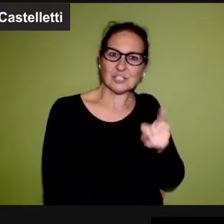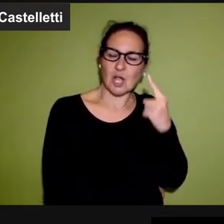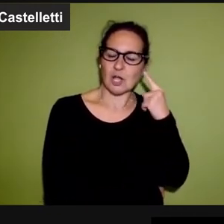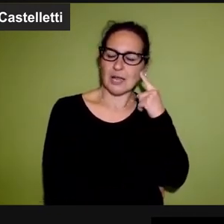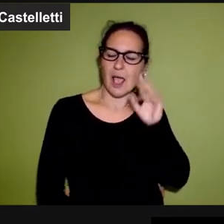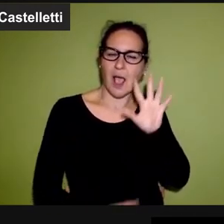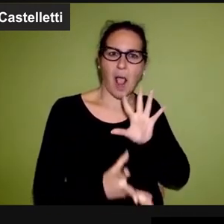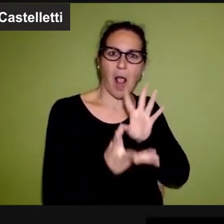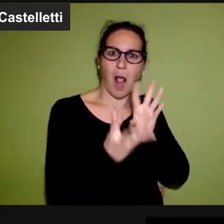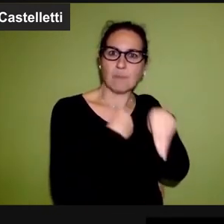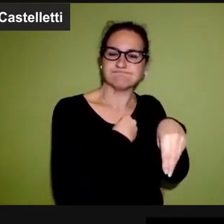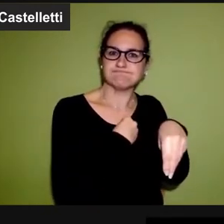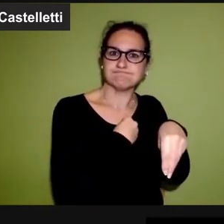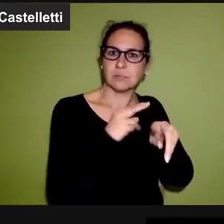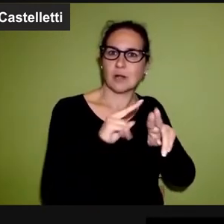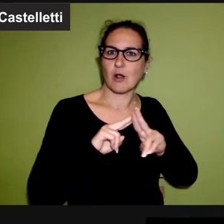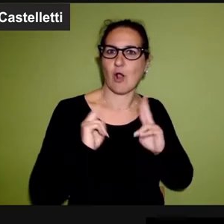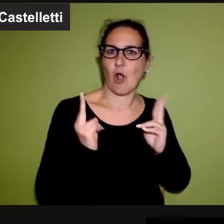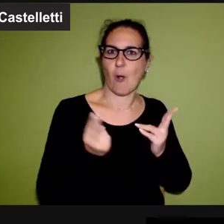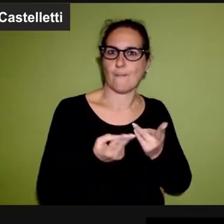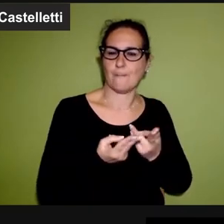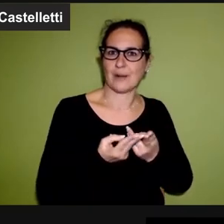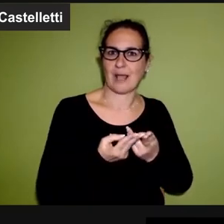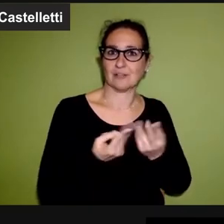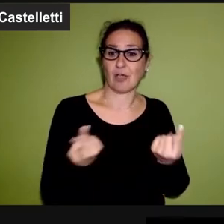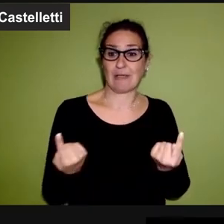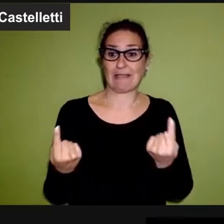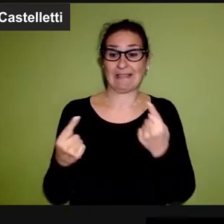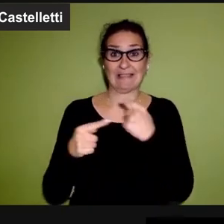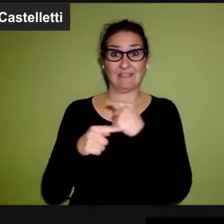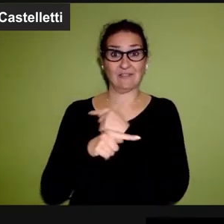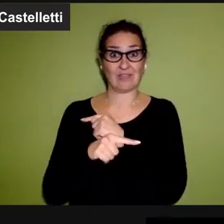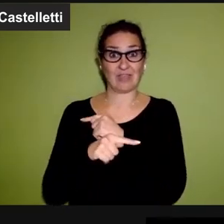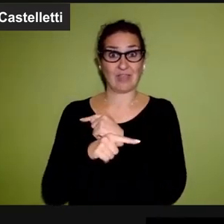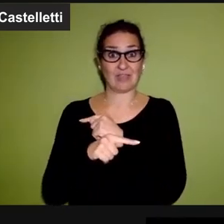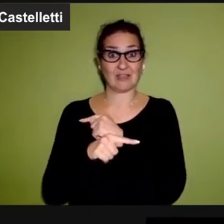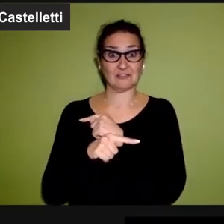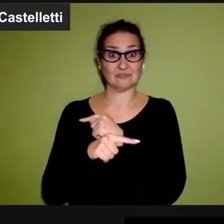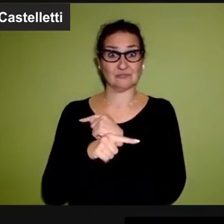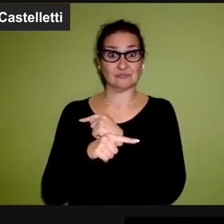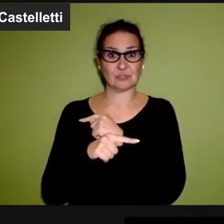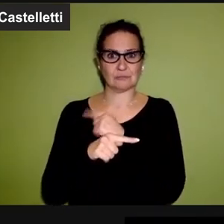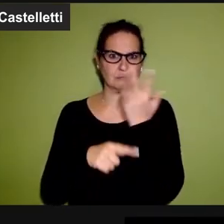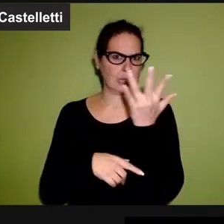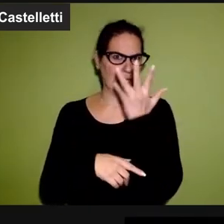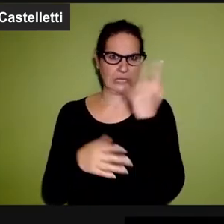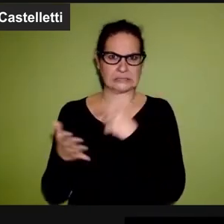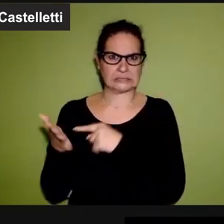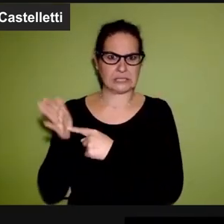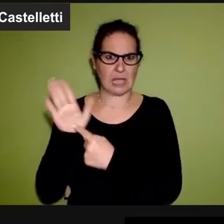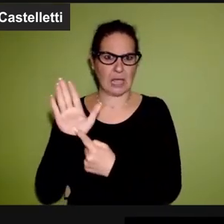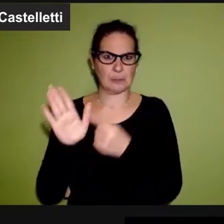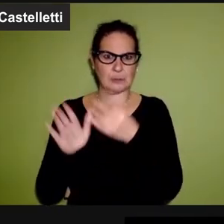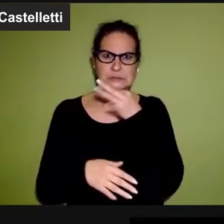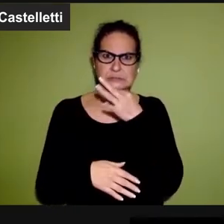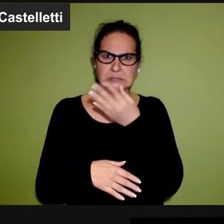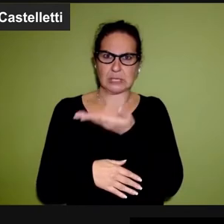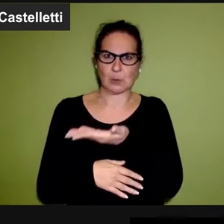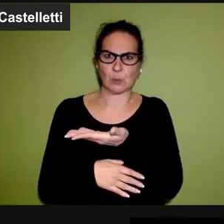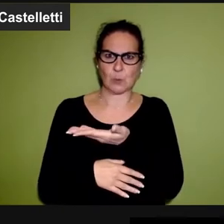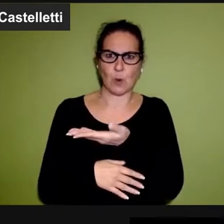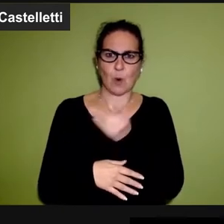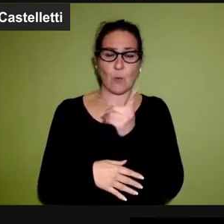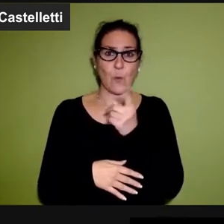singolo c'è questa totale immedesimazione, che invece viene a mancare, si può portare anche un esempio